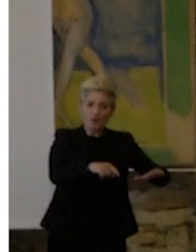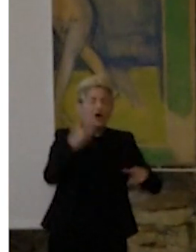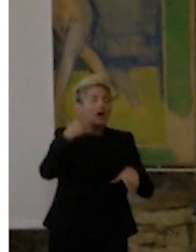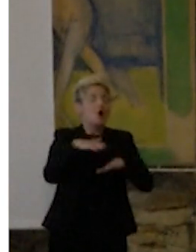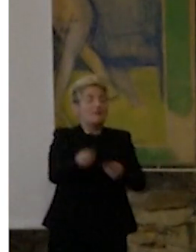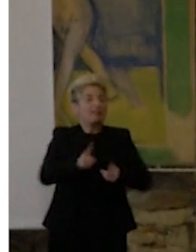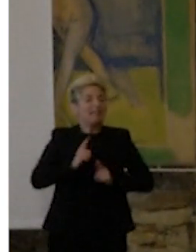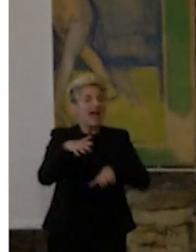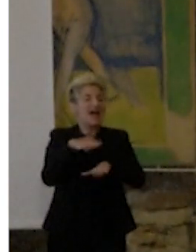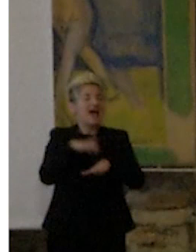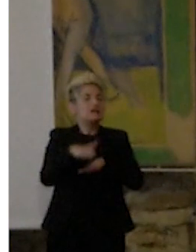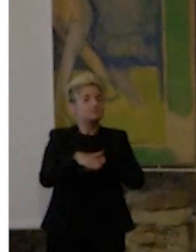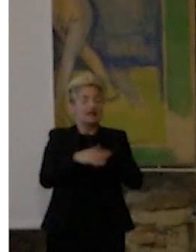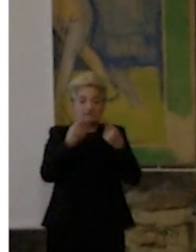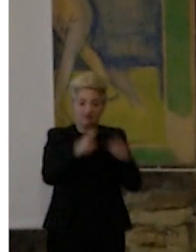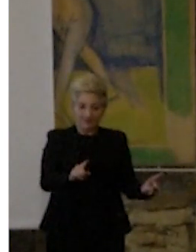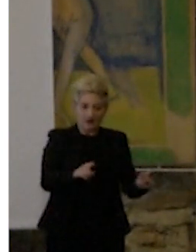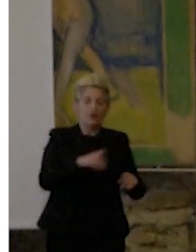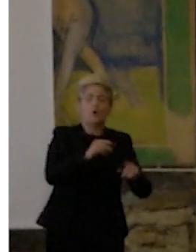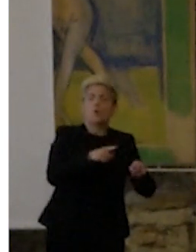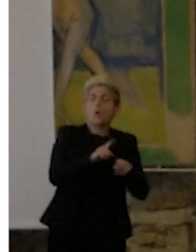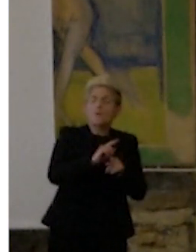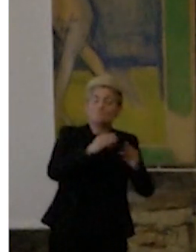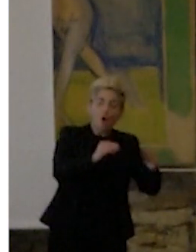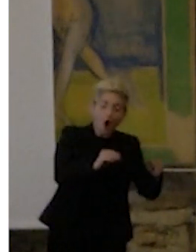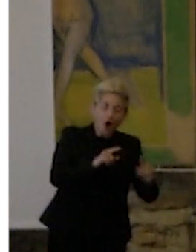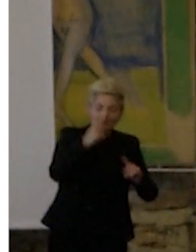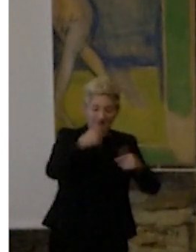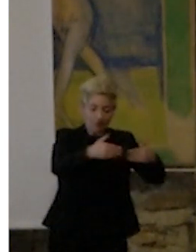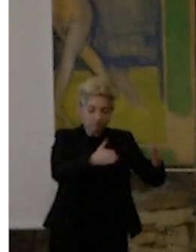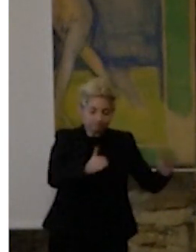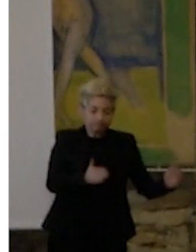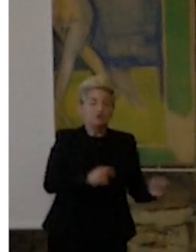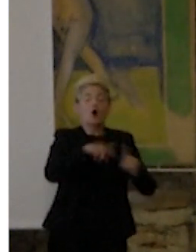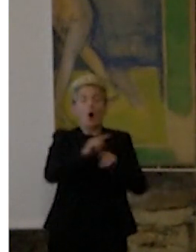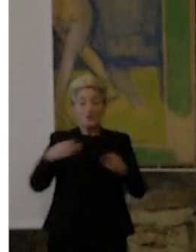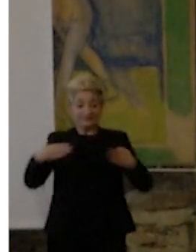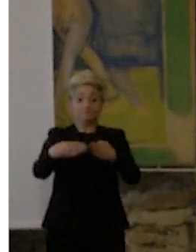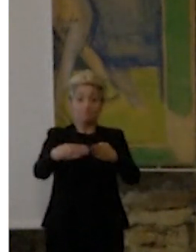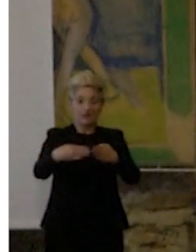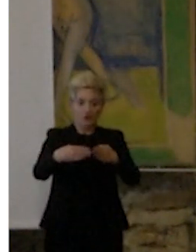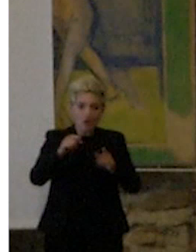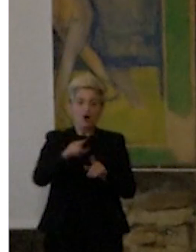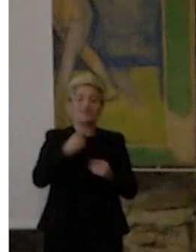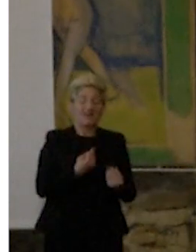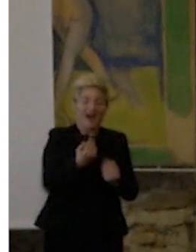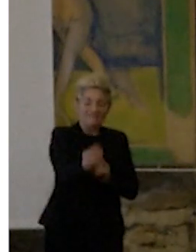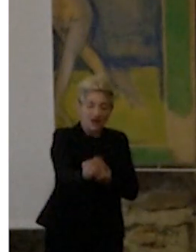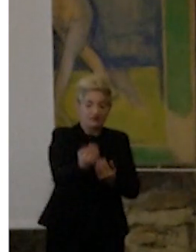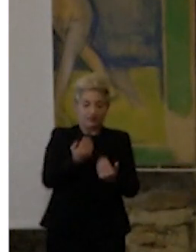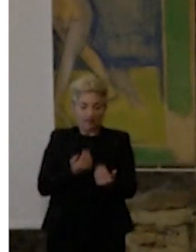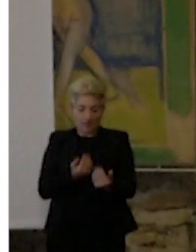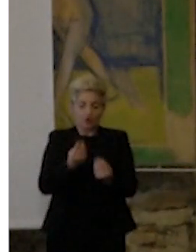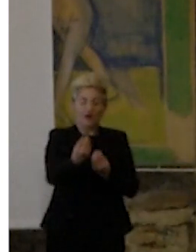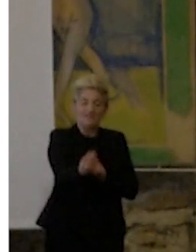mi avvicino in modo morbido, in un altro caso in modo spigoloso. Gli oggetti sono posti avanti e indietro, avanti e